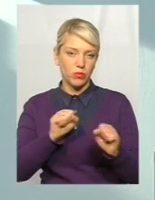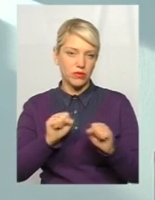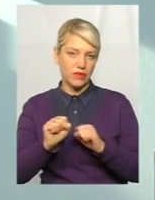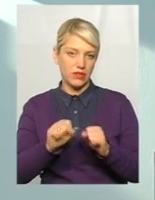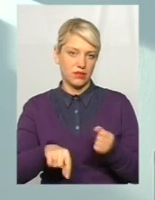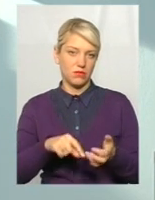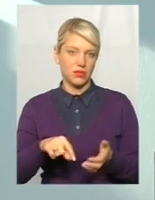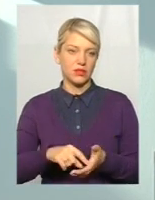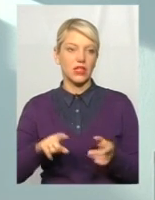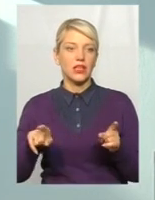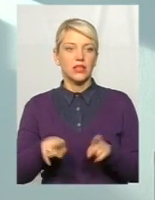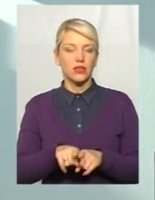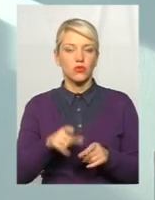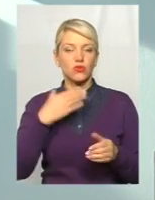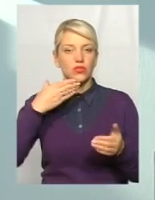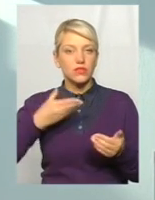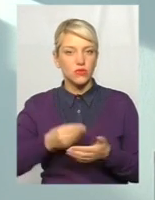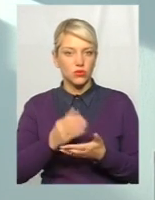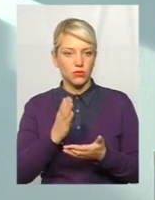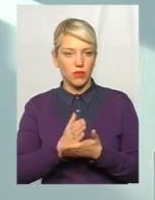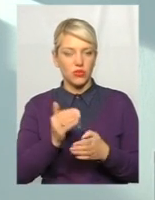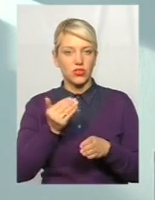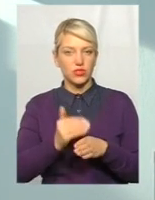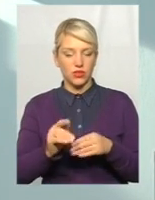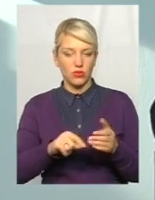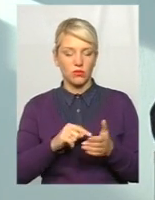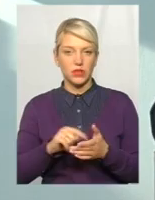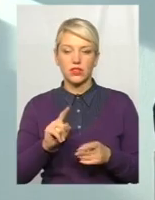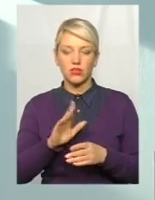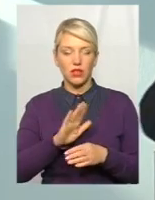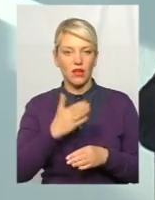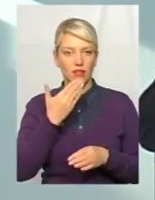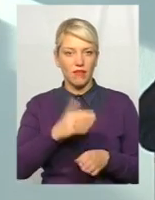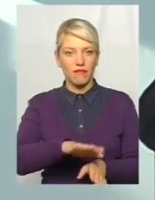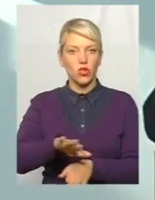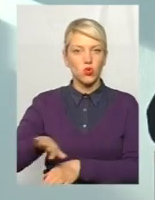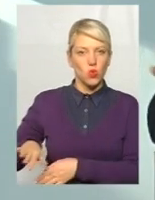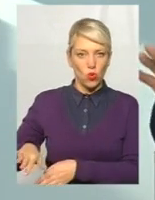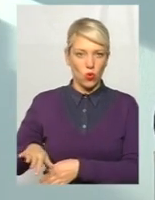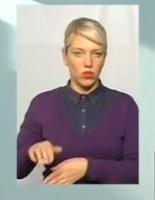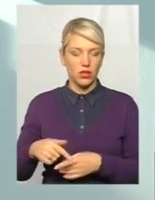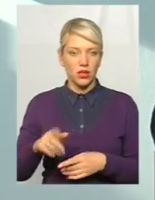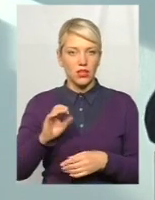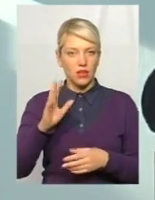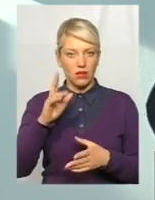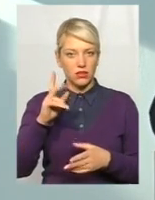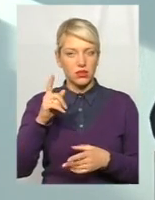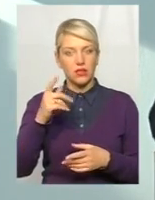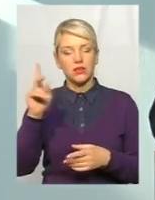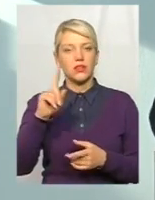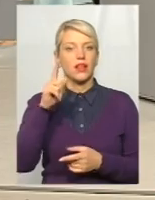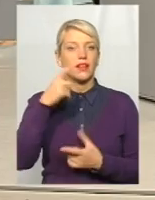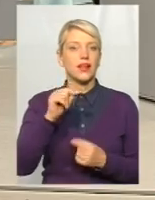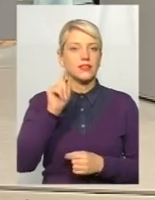мають свою частинку управління цього містом, що вони не відсторонні, що є якась міфічна влада, яка все